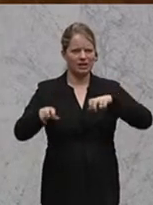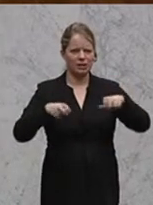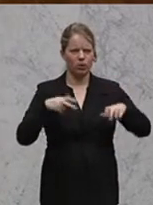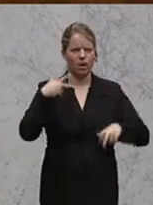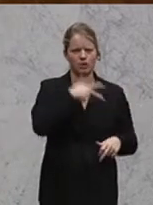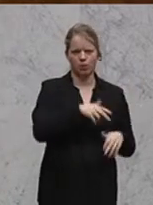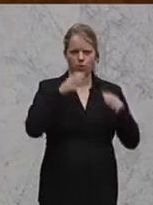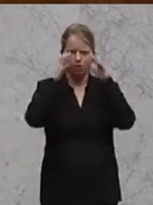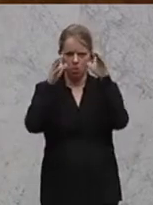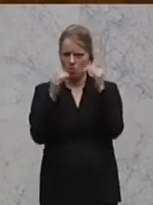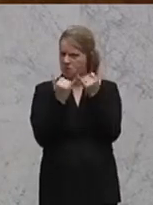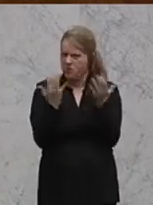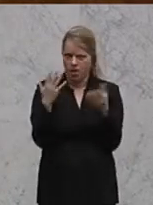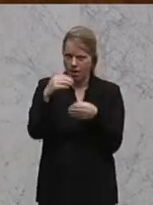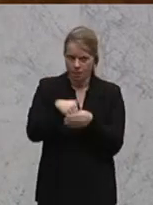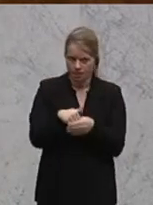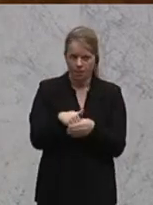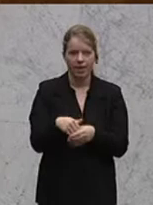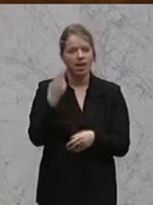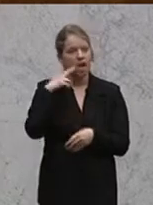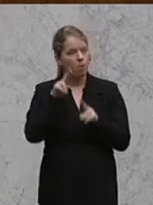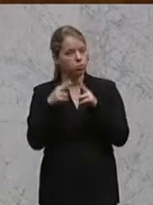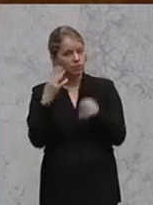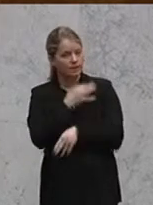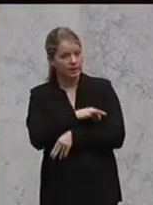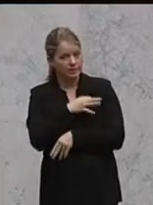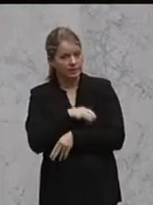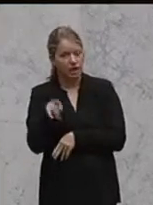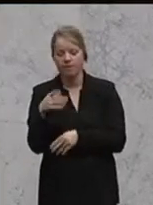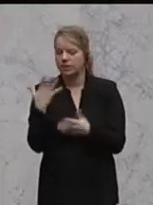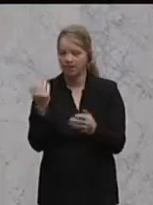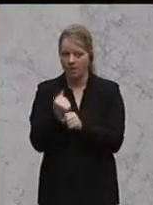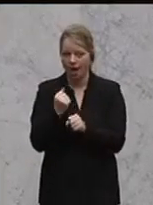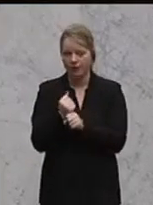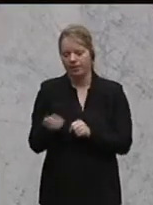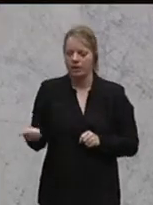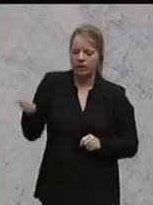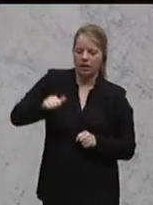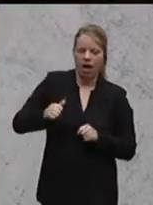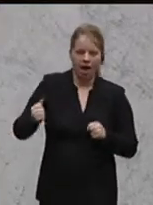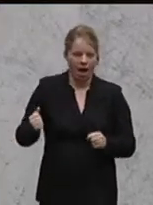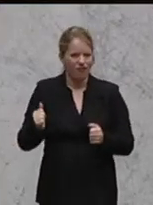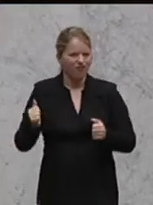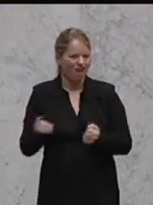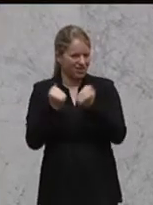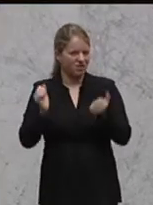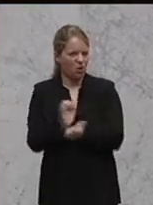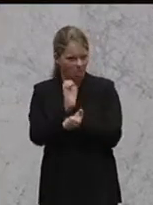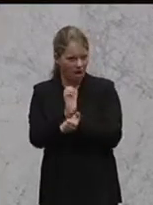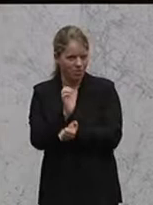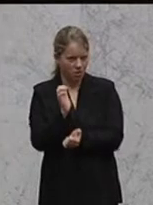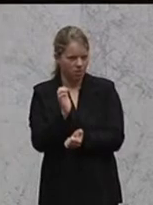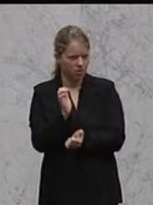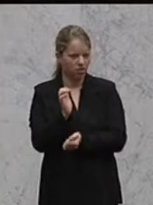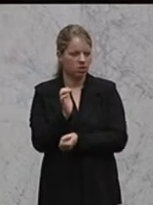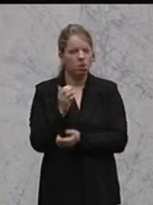Herr Bundeskanzler hat eigentlich was Selbstverständliches gemacht. Man möchte fast sagen, eine Fleißaufgabe. Und deshalb ist das ja zunächst